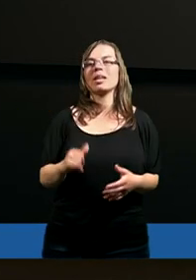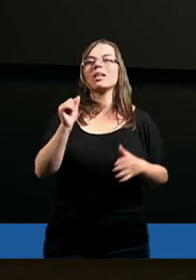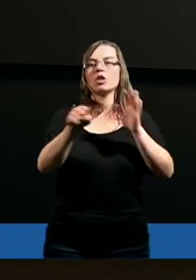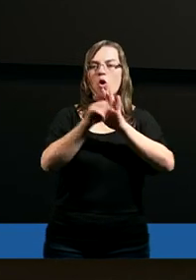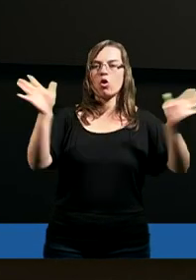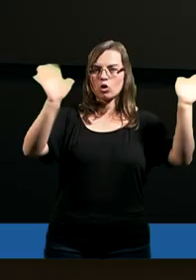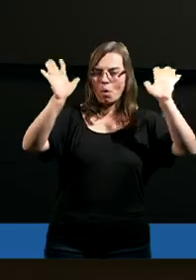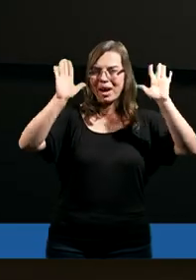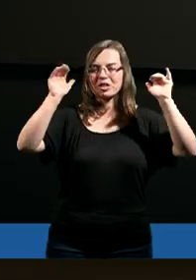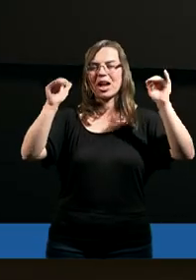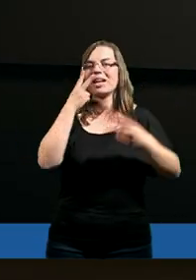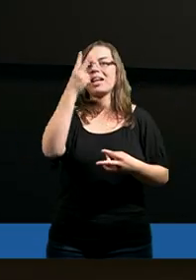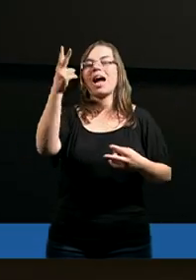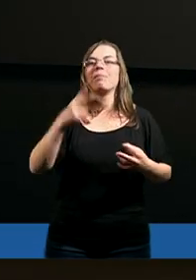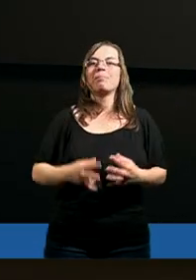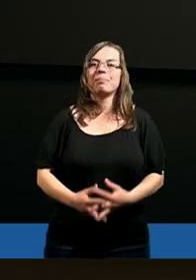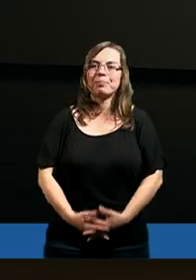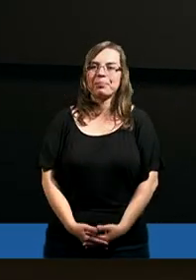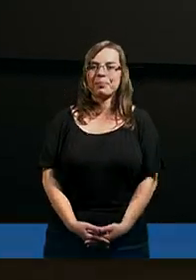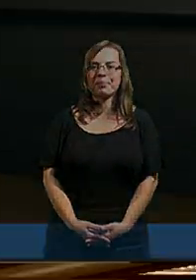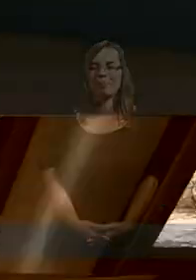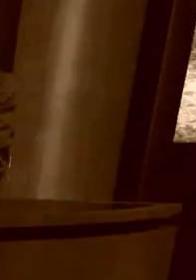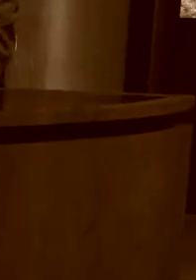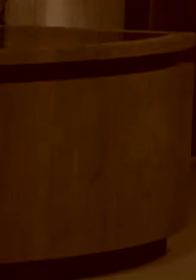i do zobaczenia. Do usłyszenia.